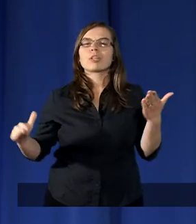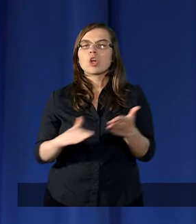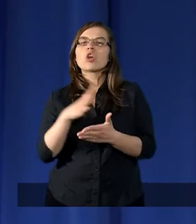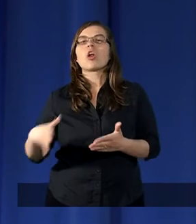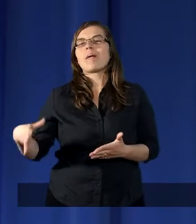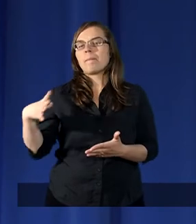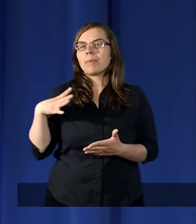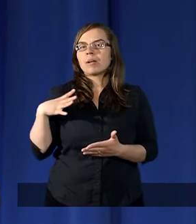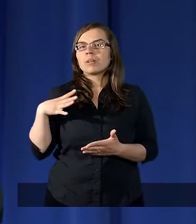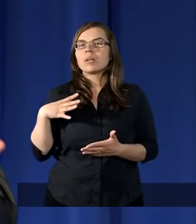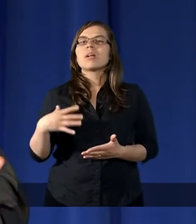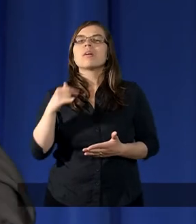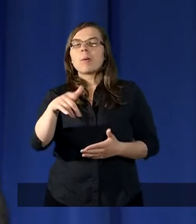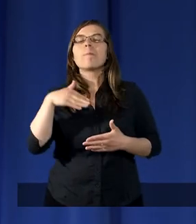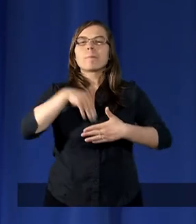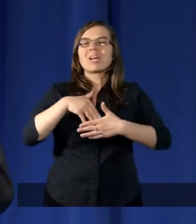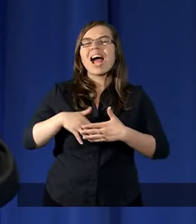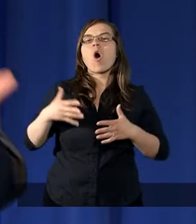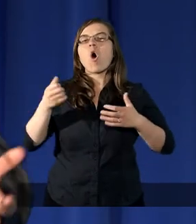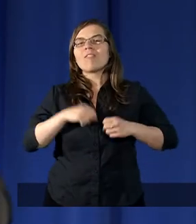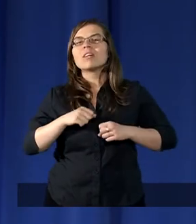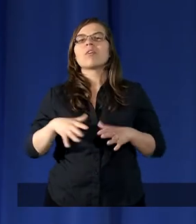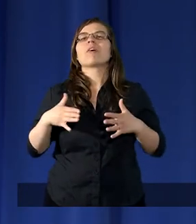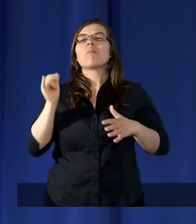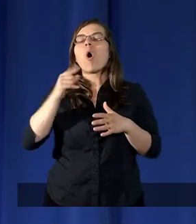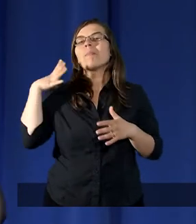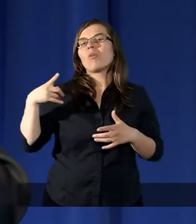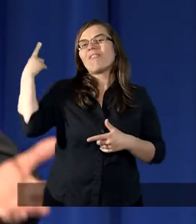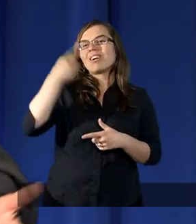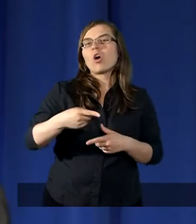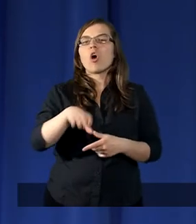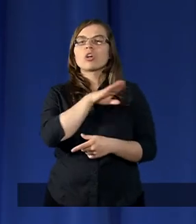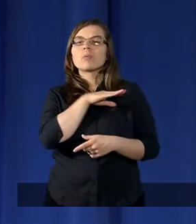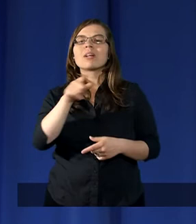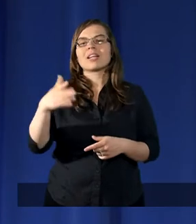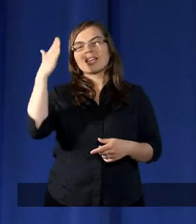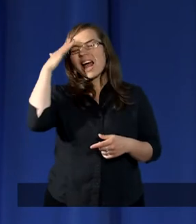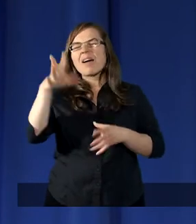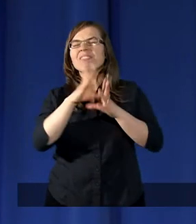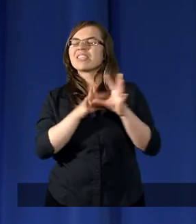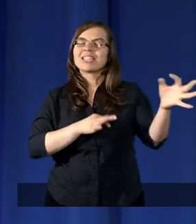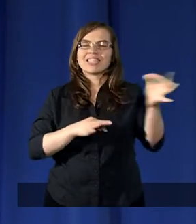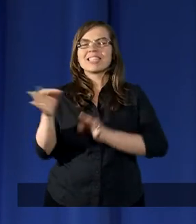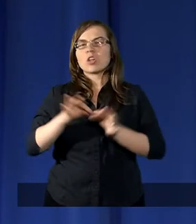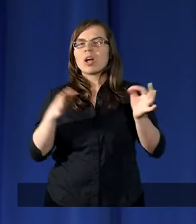jakoś przechowywany, bo wyrok śmierci był. Znamy te wszystkie historie.